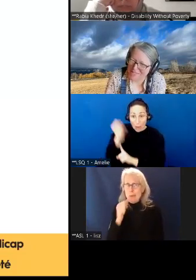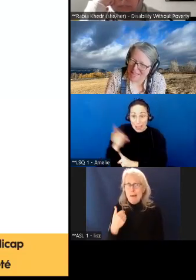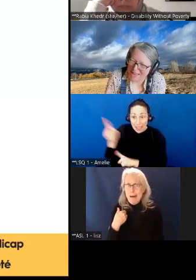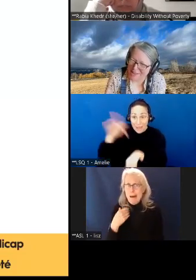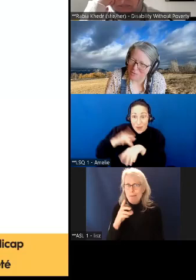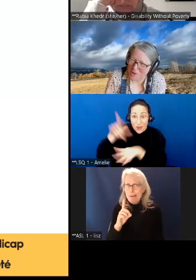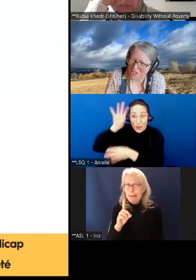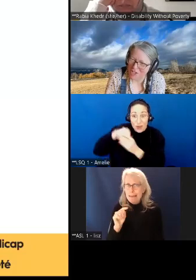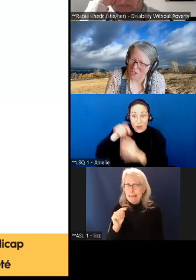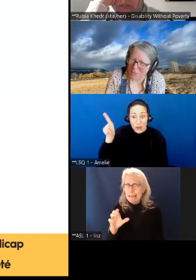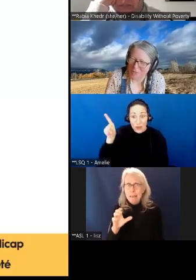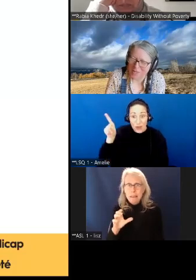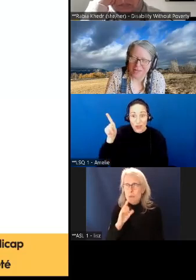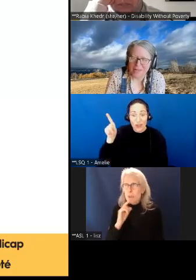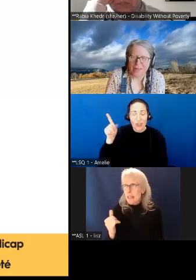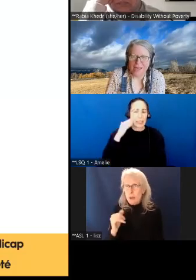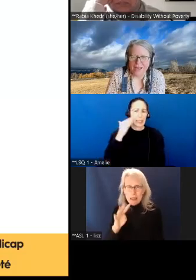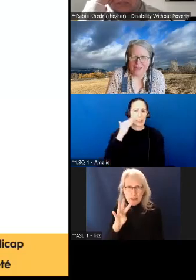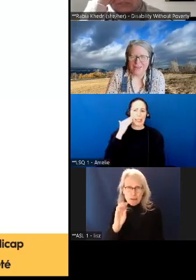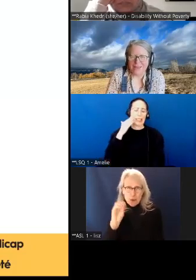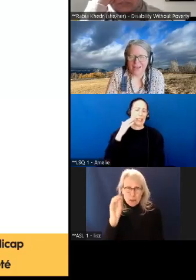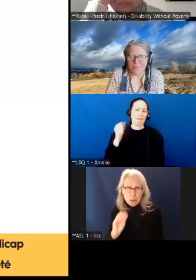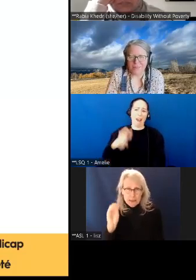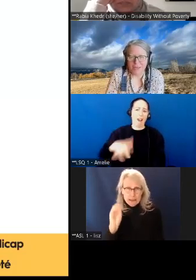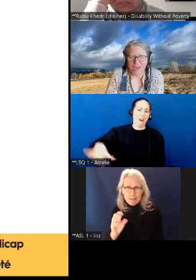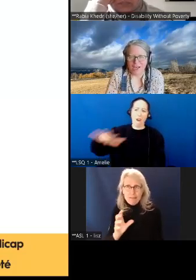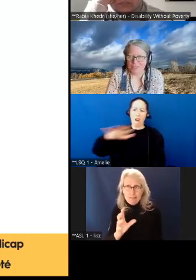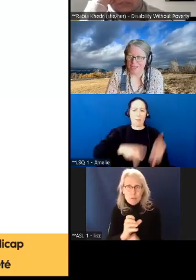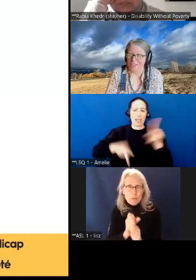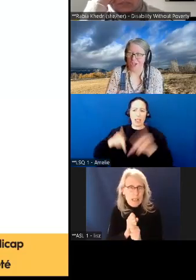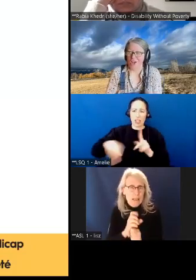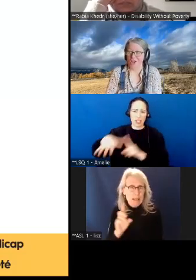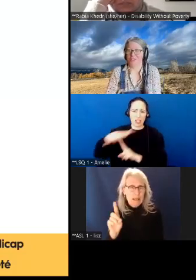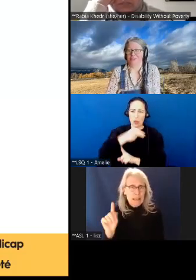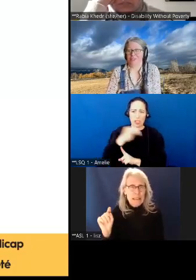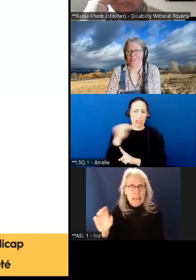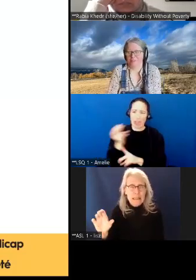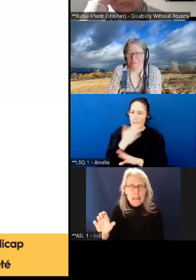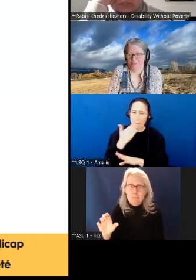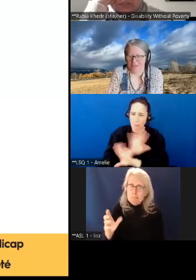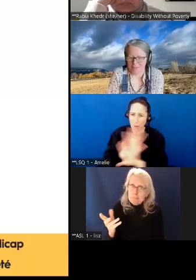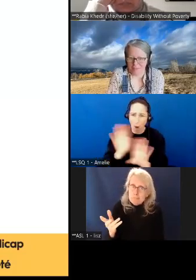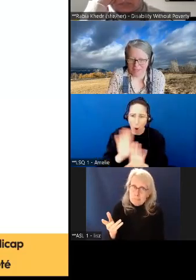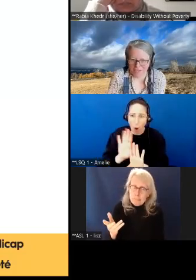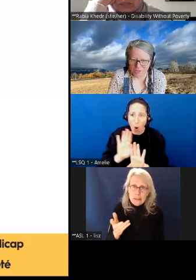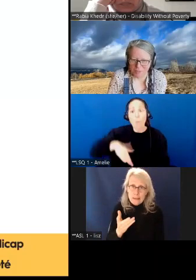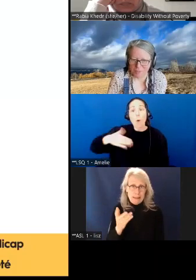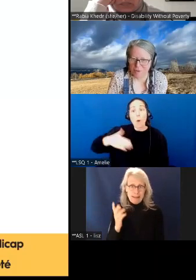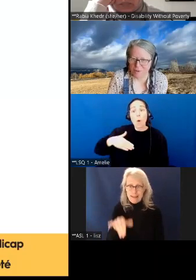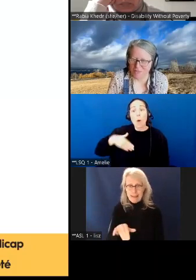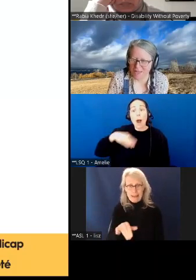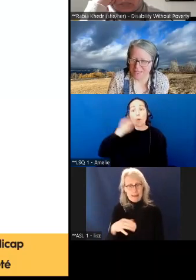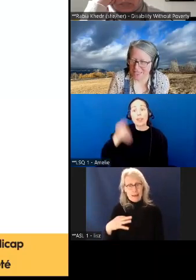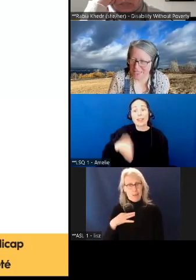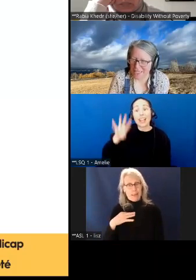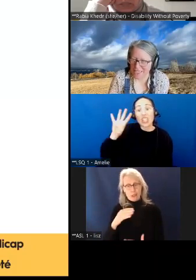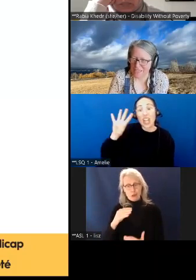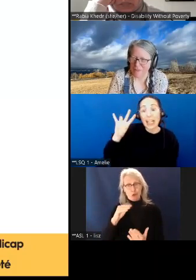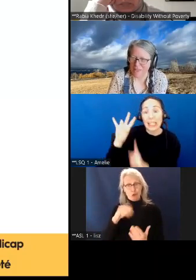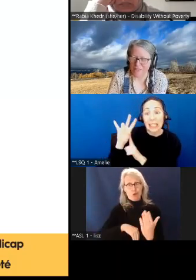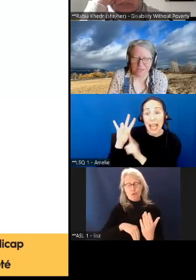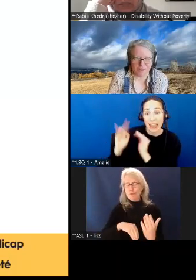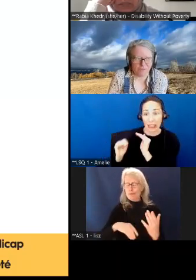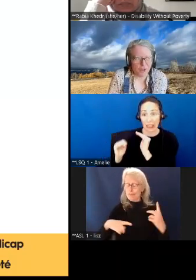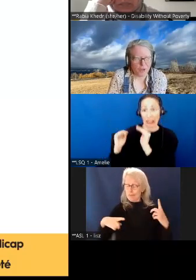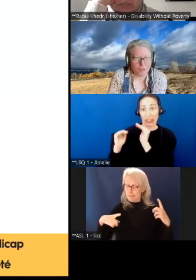ce n'est pas bon pour la plupart des personnes vivant en situation de handicap parce que c'est à 47 % d'où nous devrions